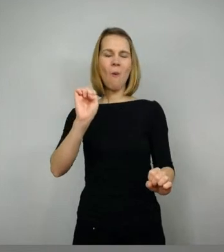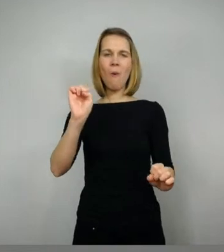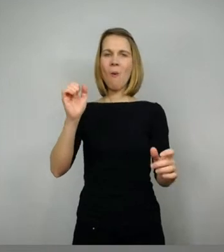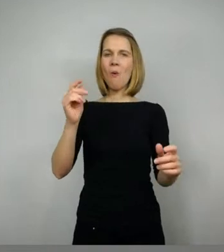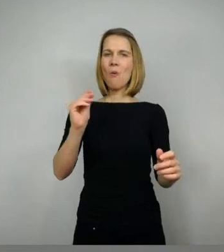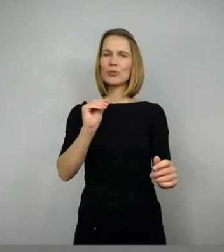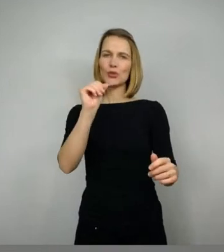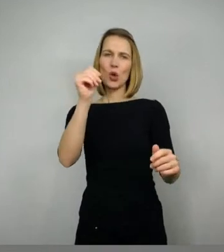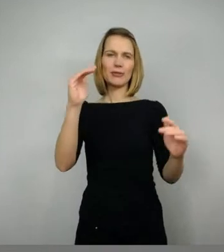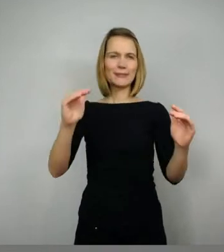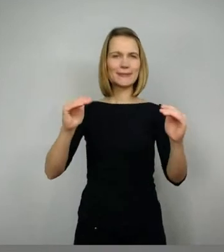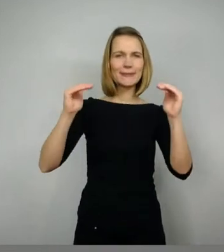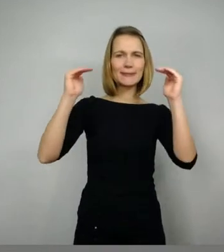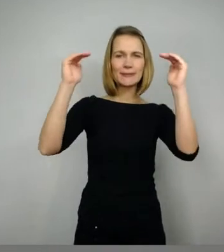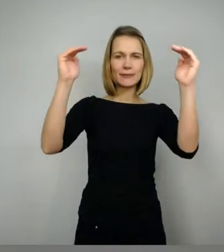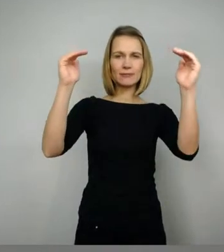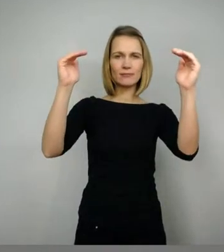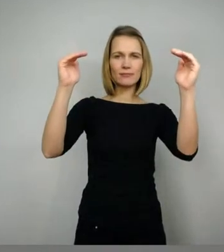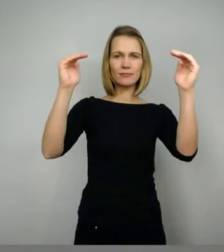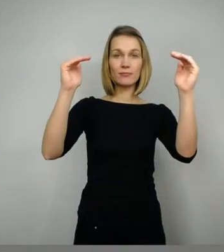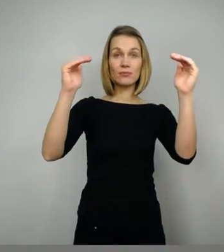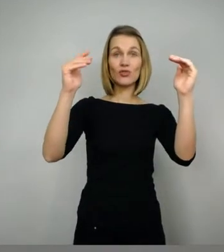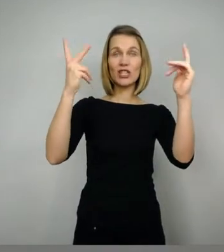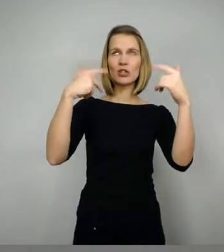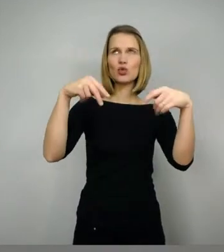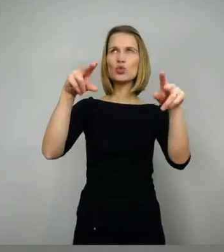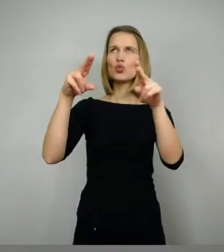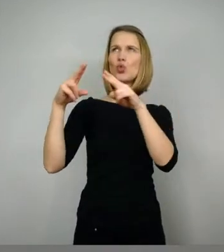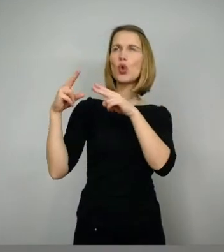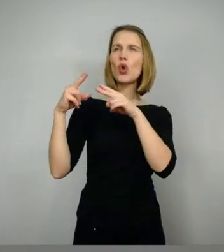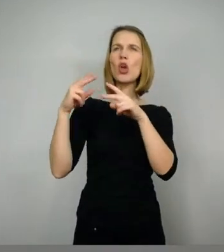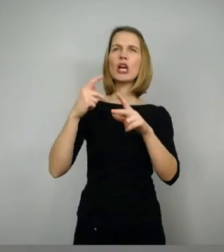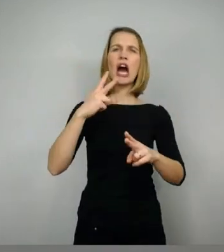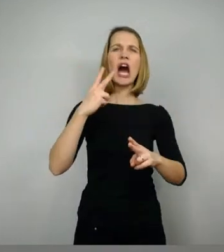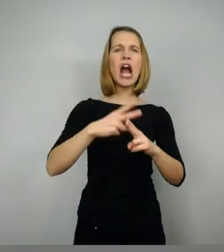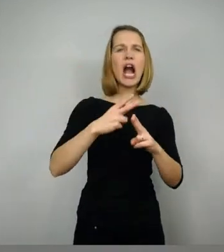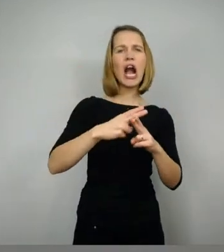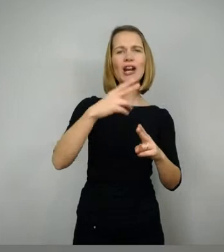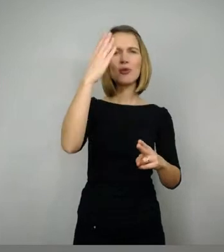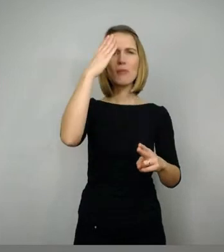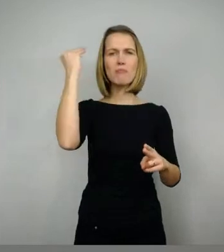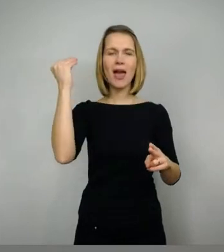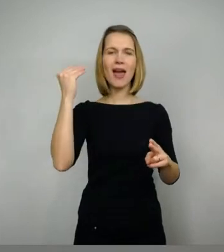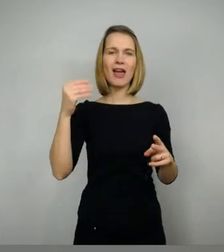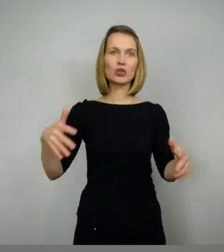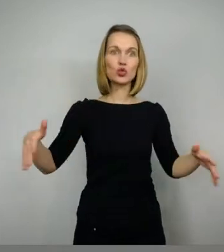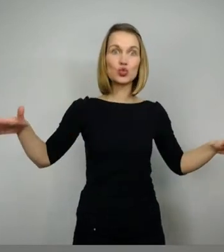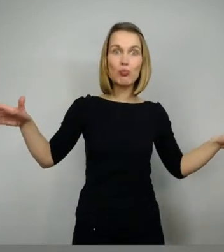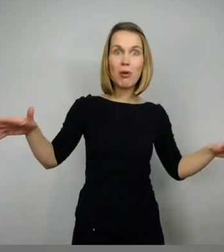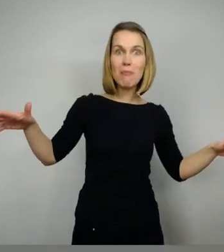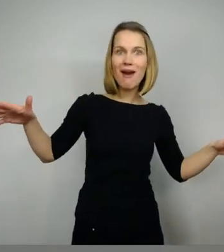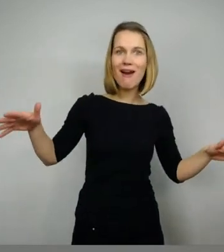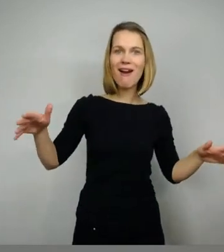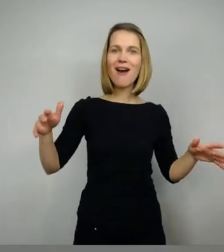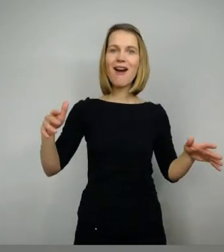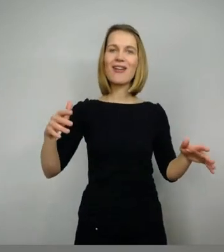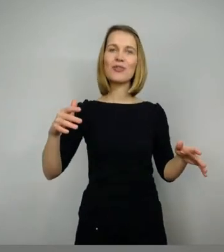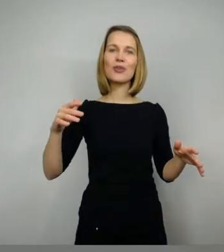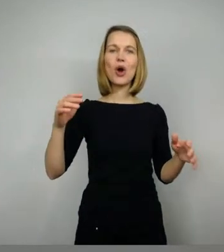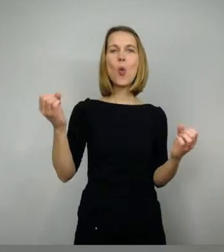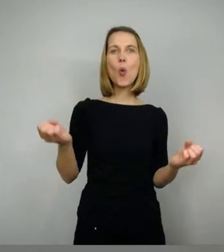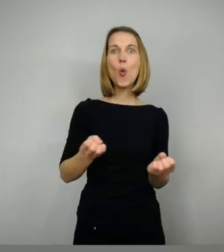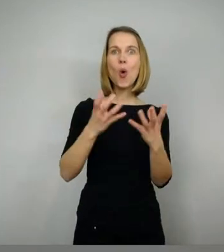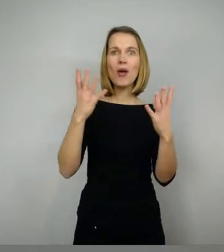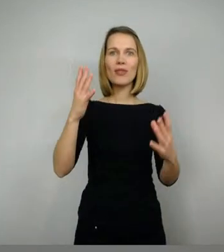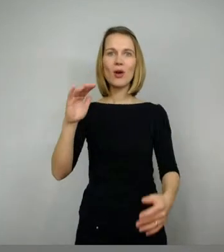darin, wenn ihr jetzt zurückdenkt an Iron Man oder Superman oder Wonder Woman, sind unsere Superhelden, den Helden des Mittelalters, eigentlich